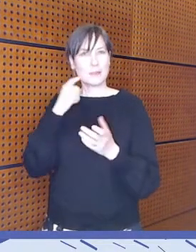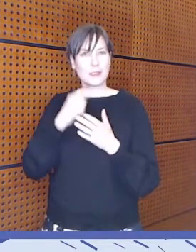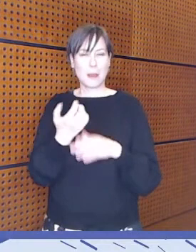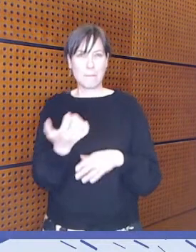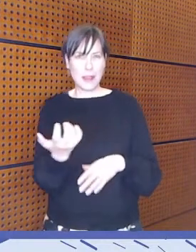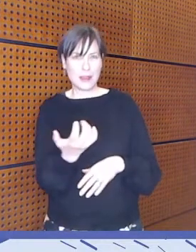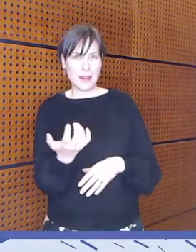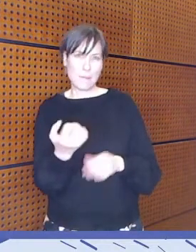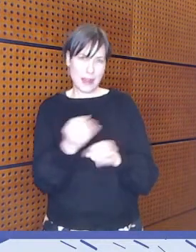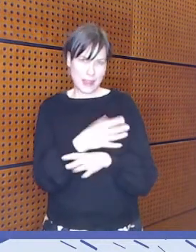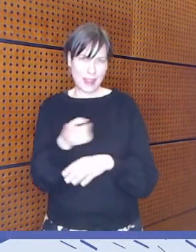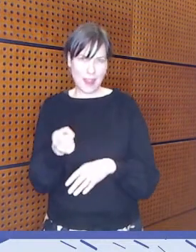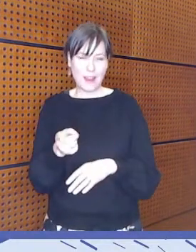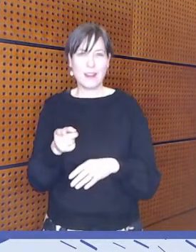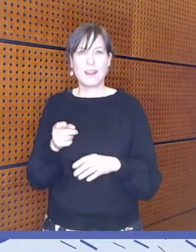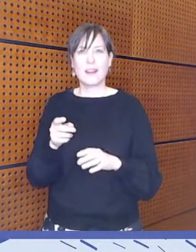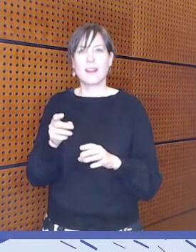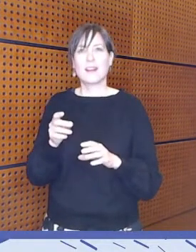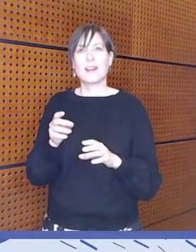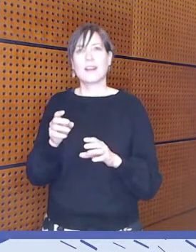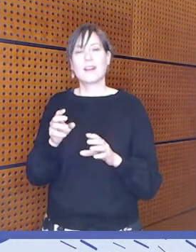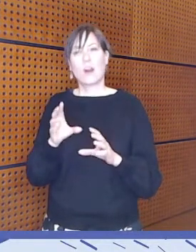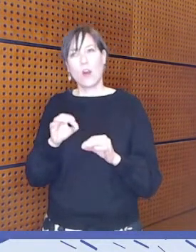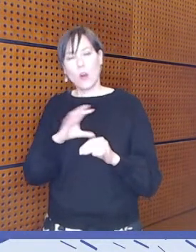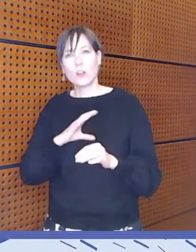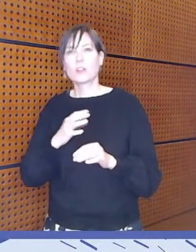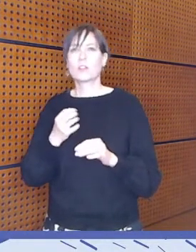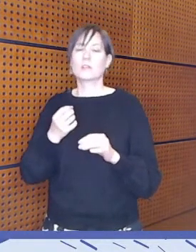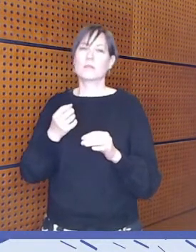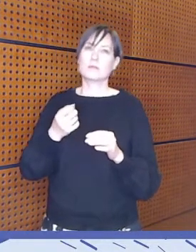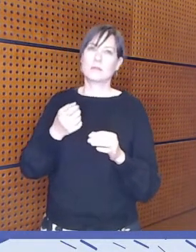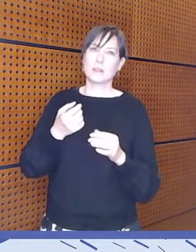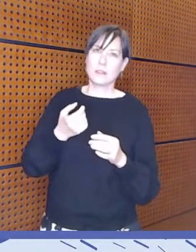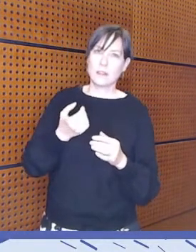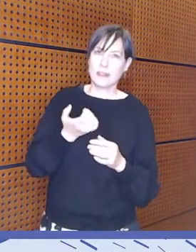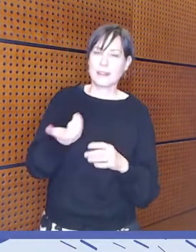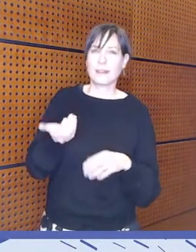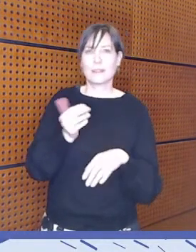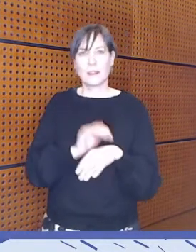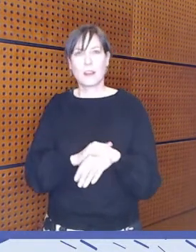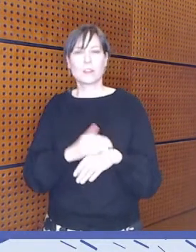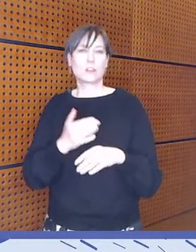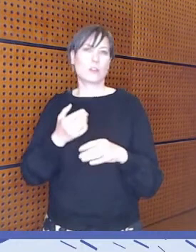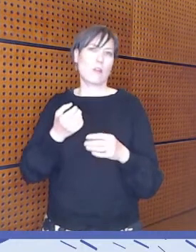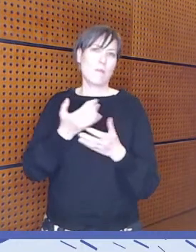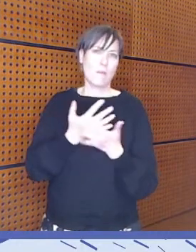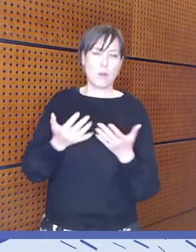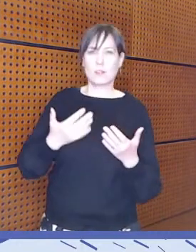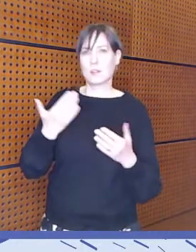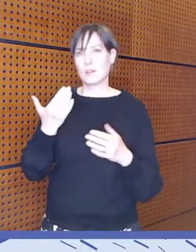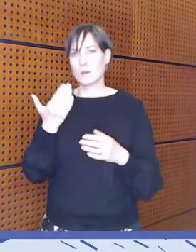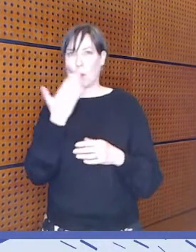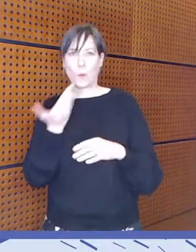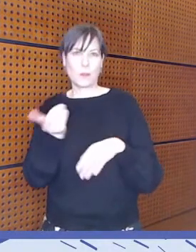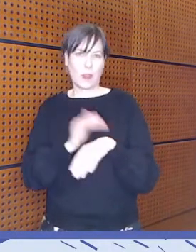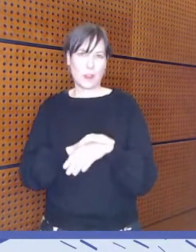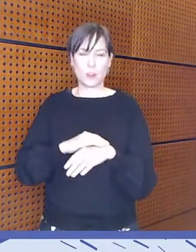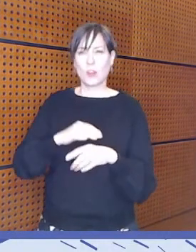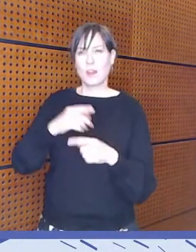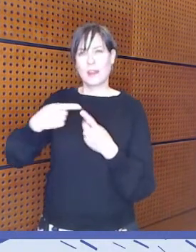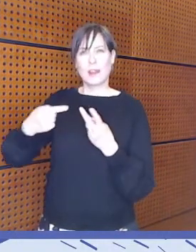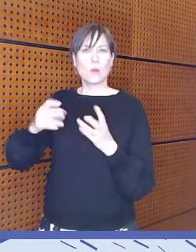kun heilläkin on, toki kuuluu sitten. On monilukutaitoa ja digiosaamista siellä. Että miten nämä asiat sitten otetaan huomioon. Ja